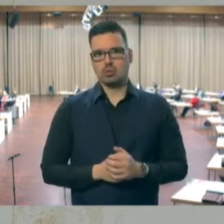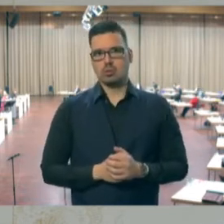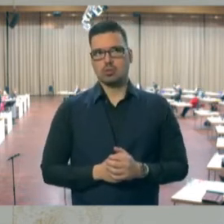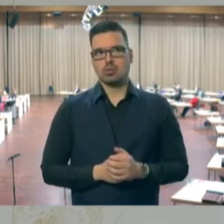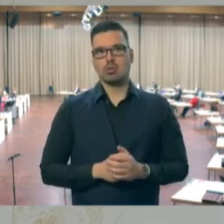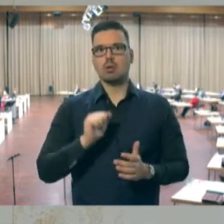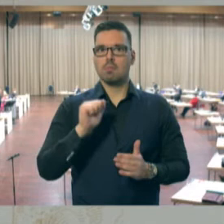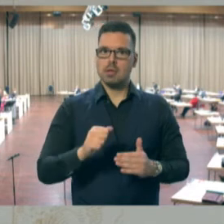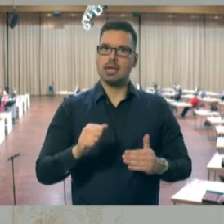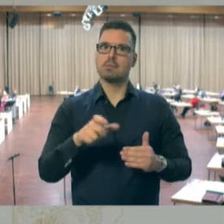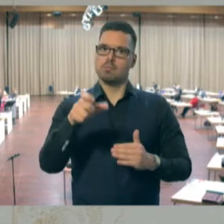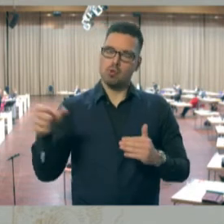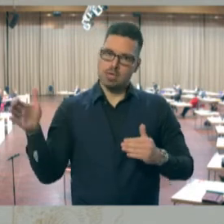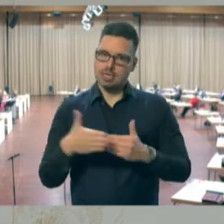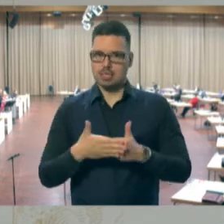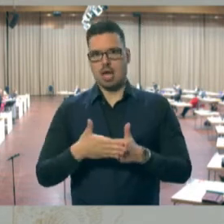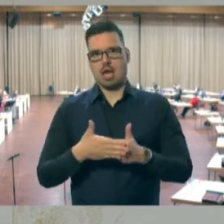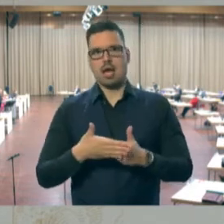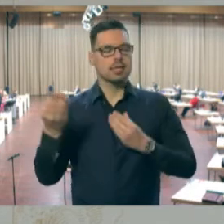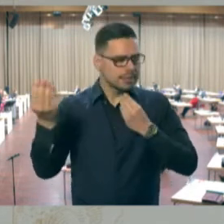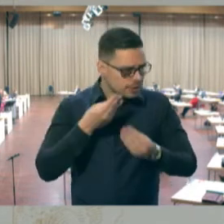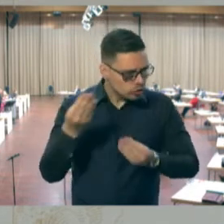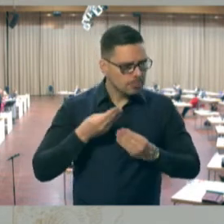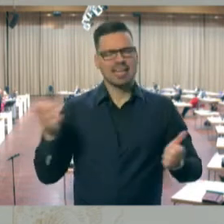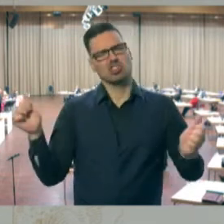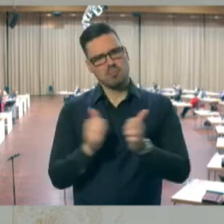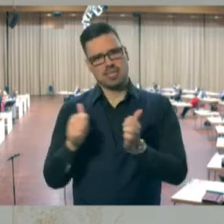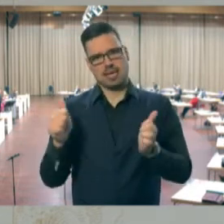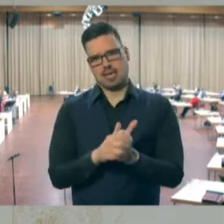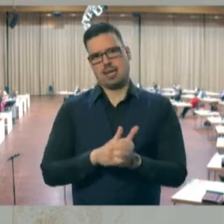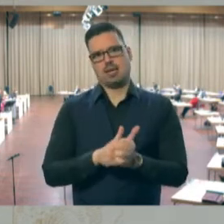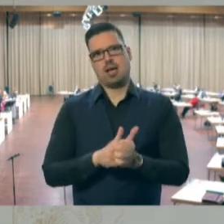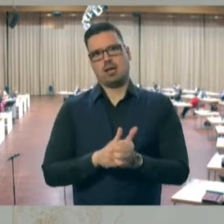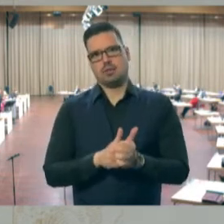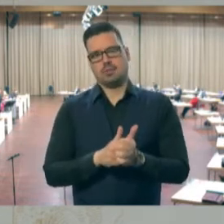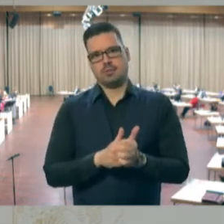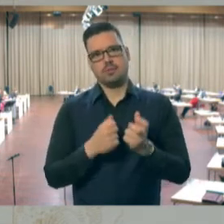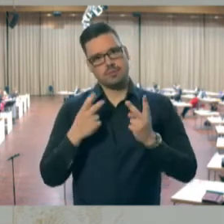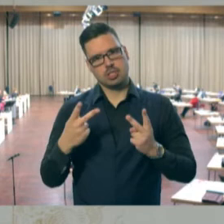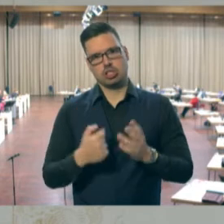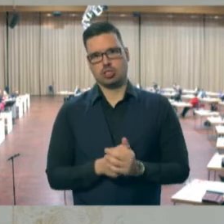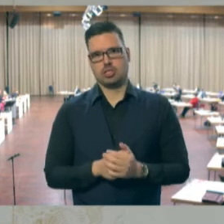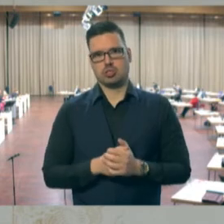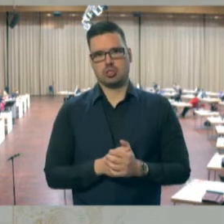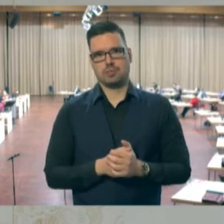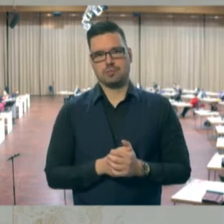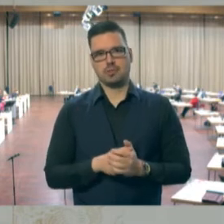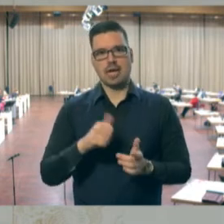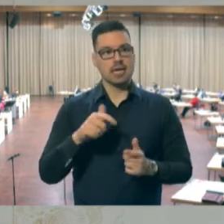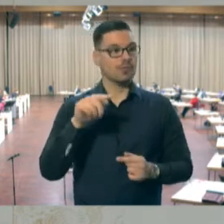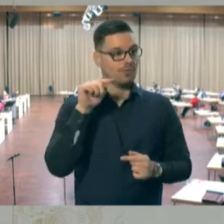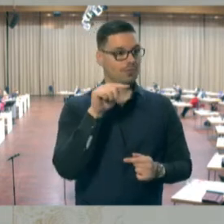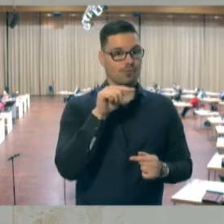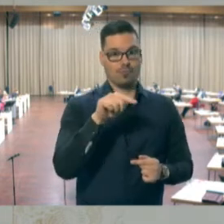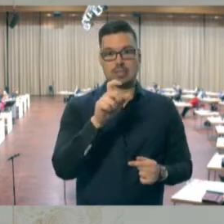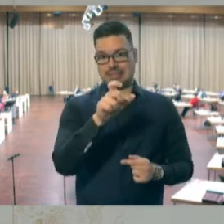das Gespräch, das Miteinander. Einer von Ihnen zu sein,